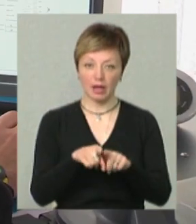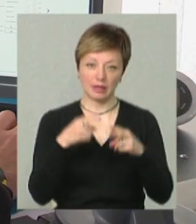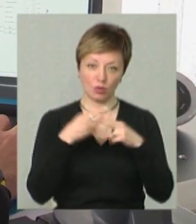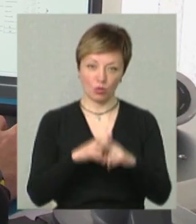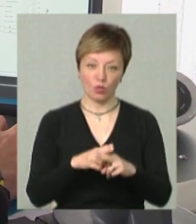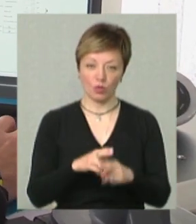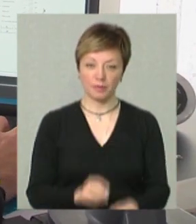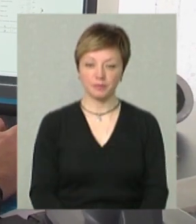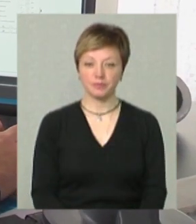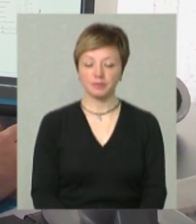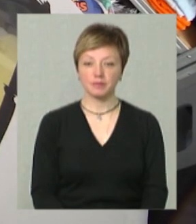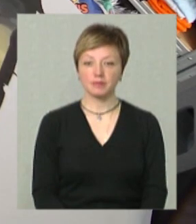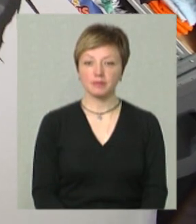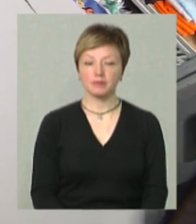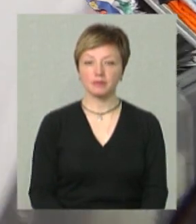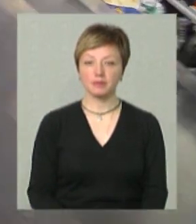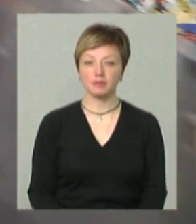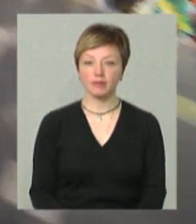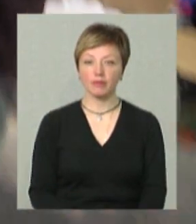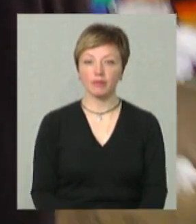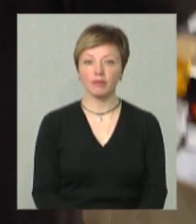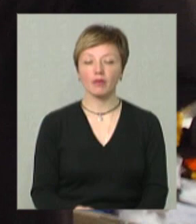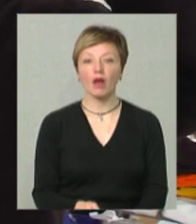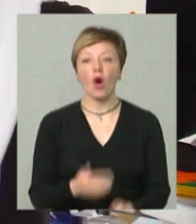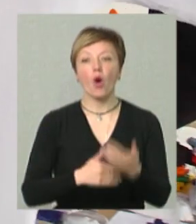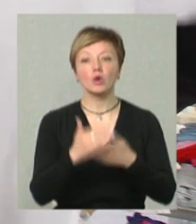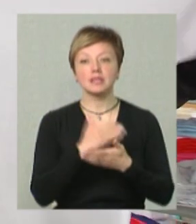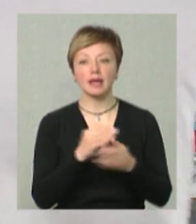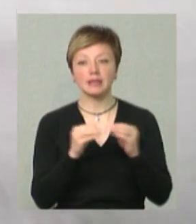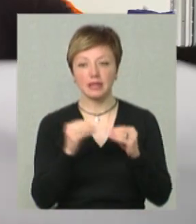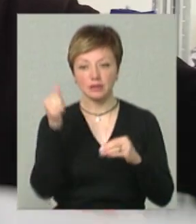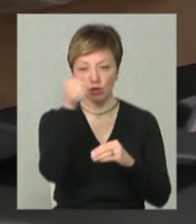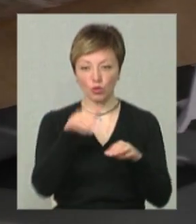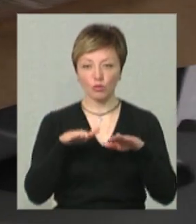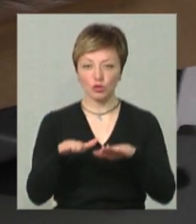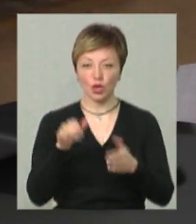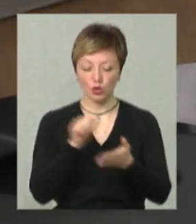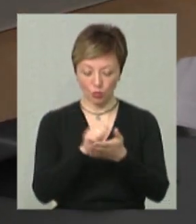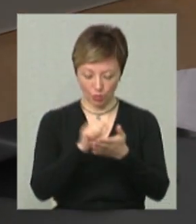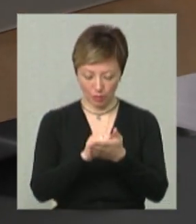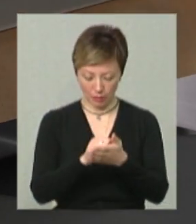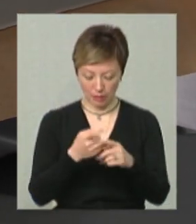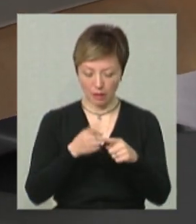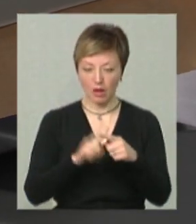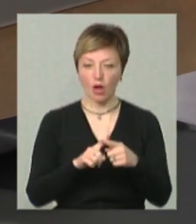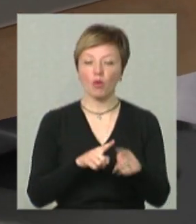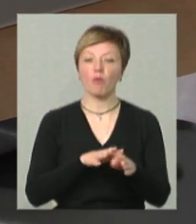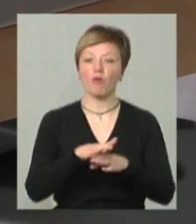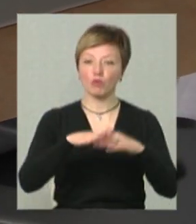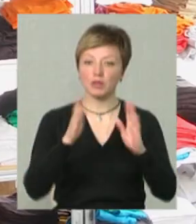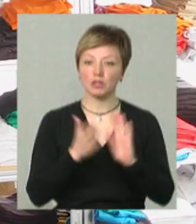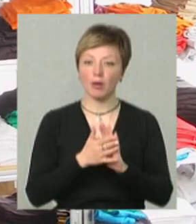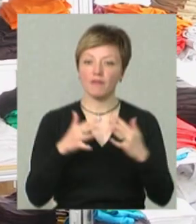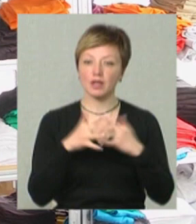технологіях друку. Останні 10 років Сергій Грибач працює в компанії з пошиття та друку на текстилі. До повномасштабної війни